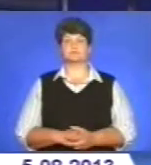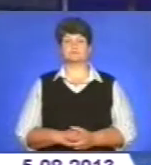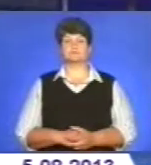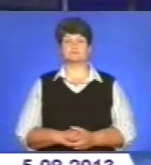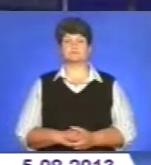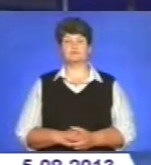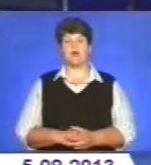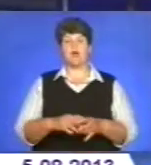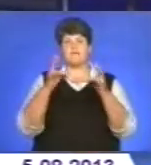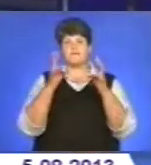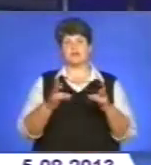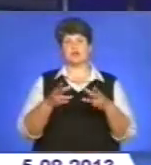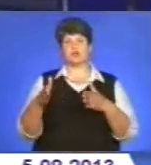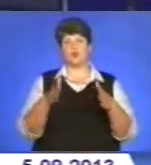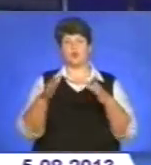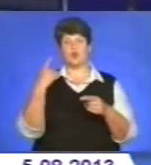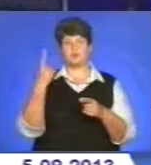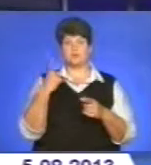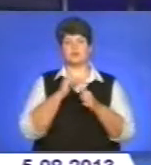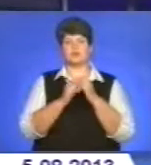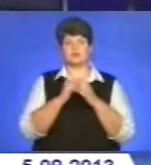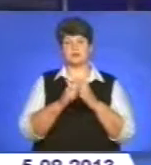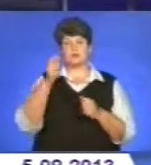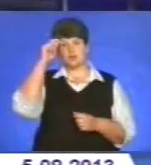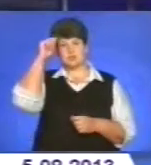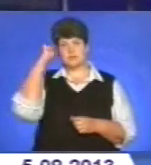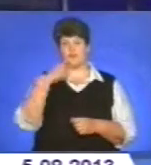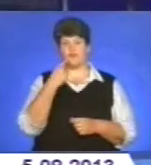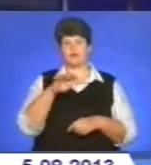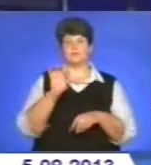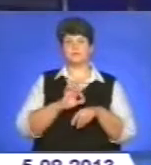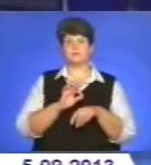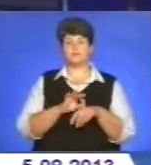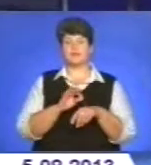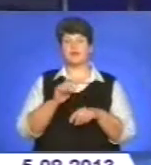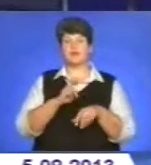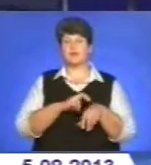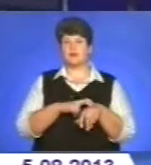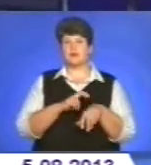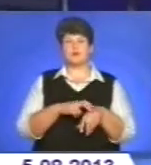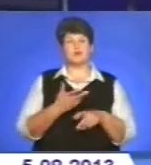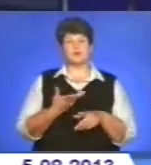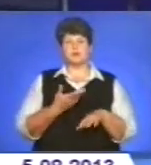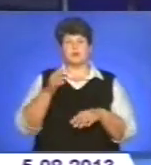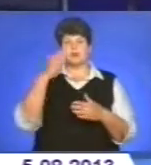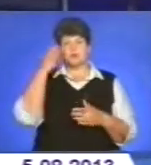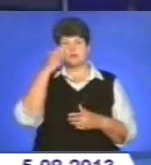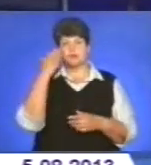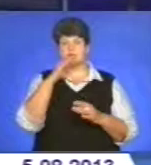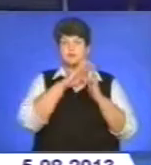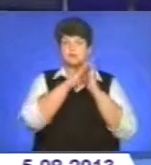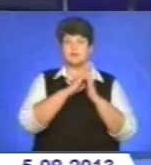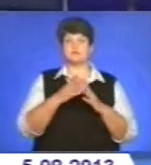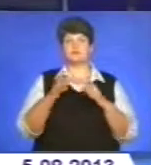Аварії на дорогах області почастіше ли через спеку, кажуть лікарі. Сонливість і швидка втома – перші ознаки теплового удару.